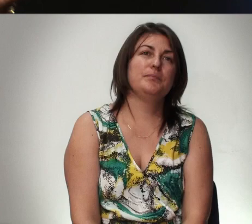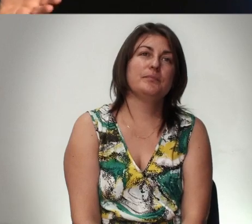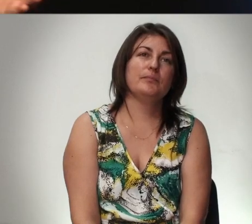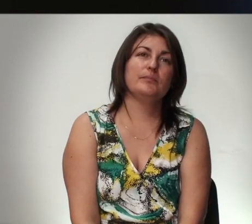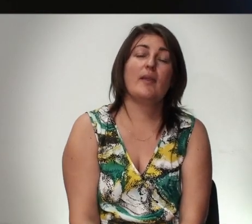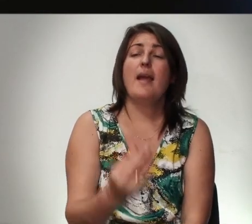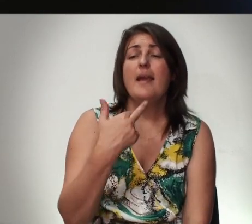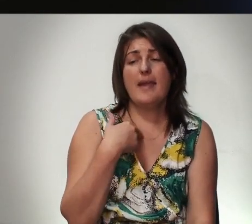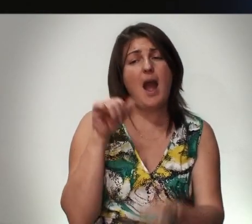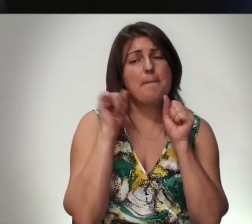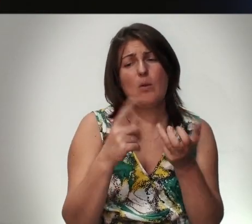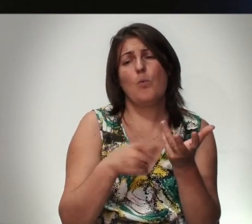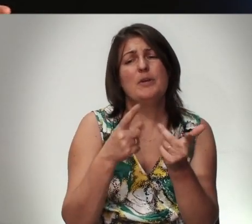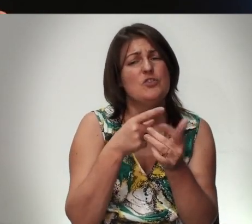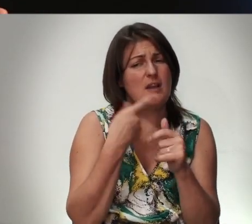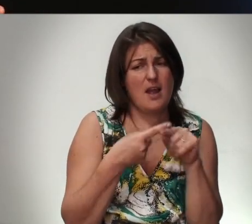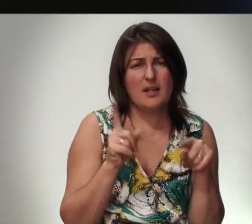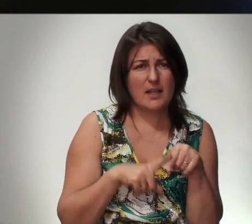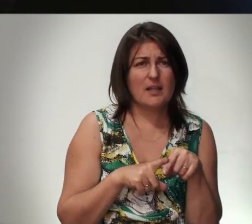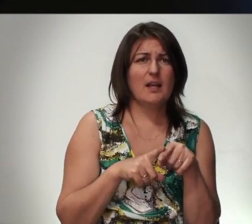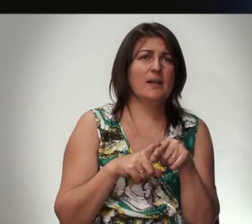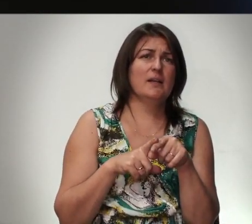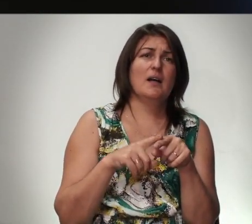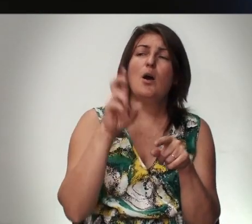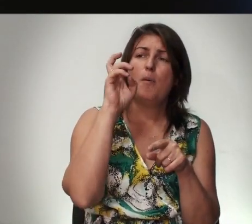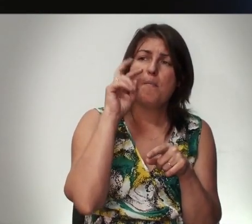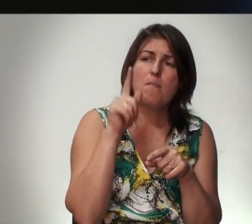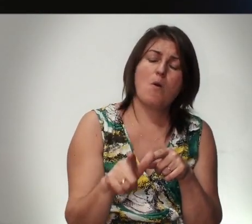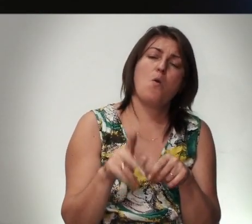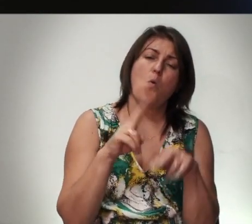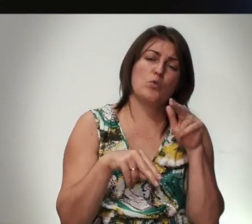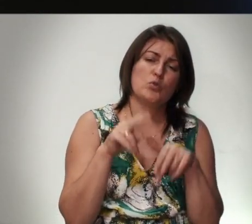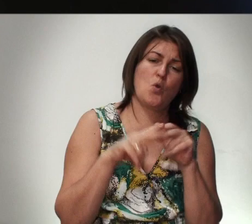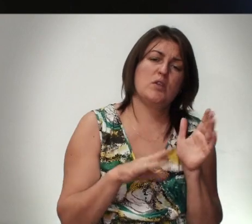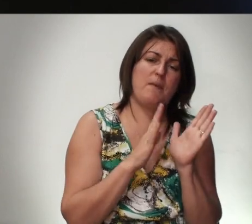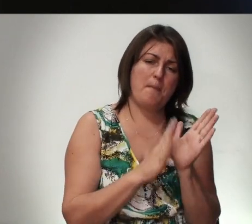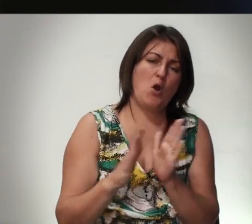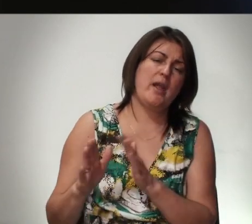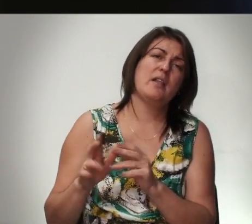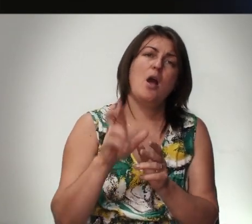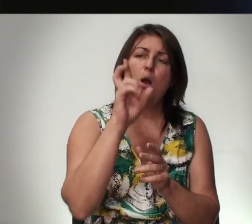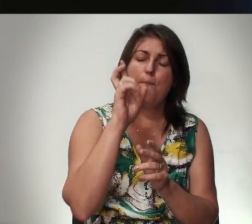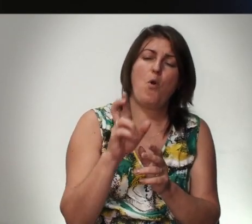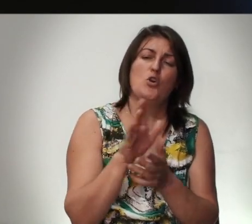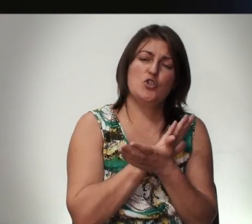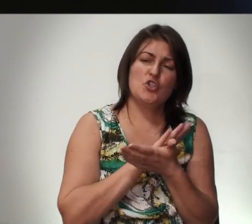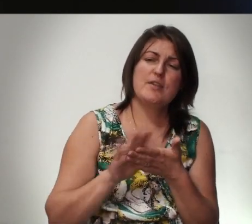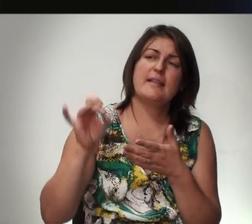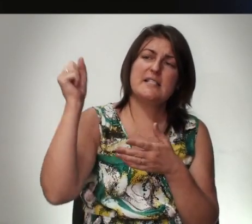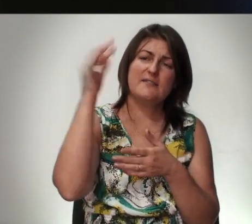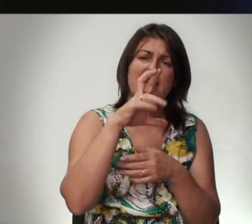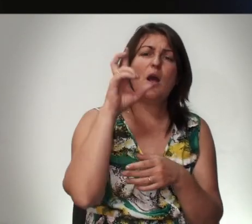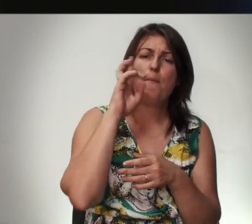И Я могу Перечислять Это Бог Устройство И Порядка Бог Чистоты И Света